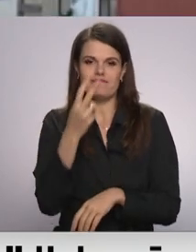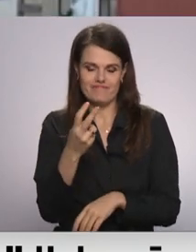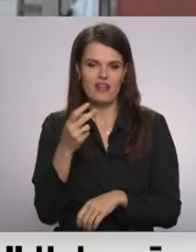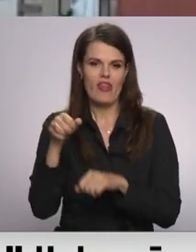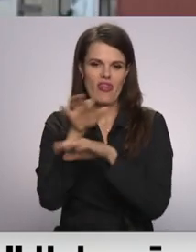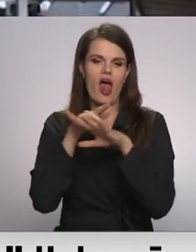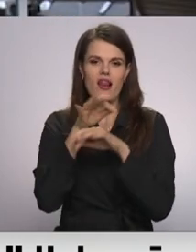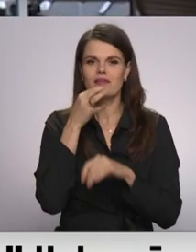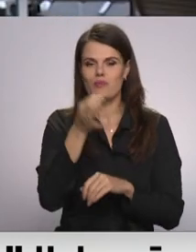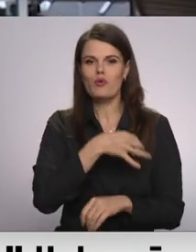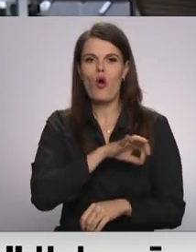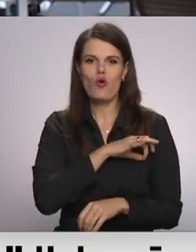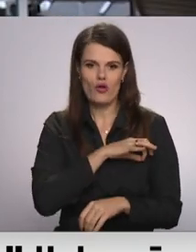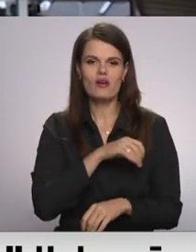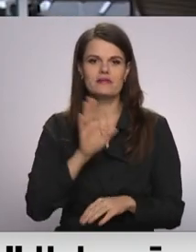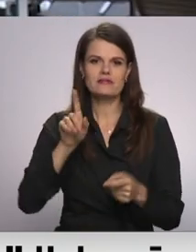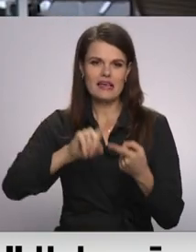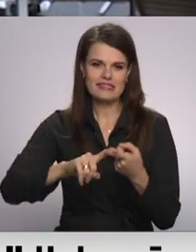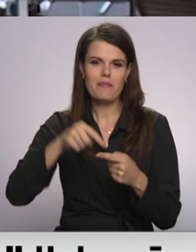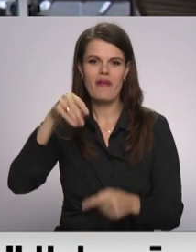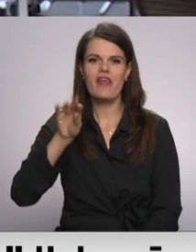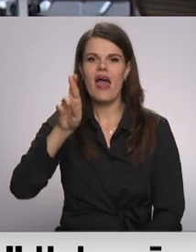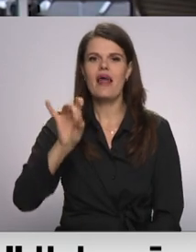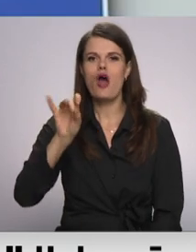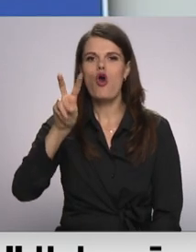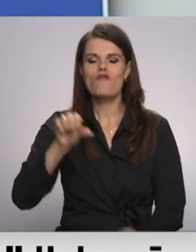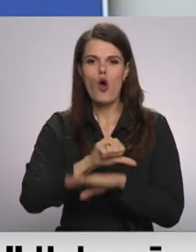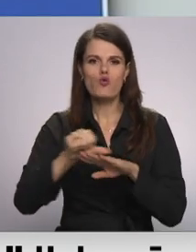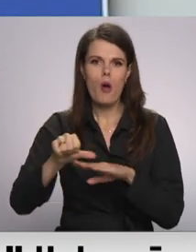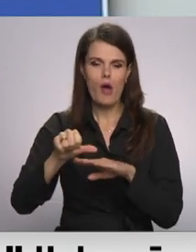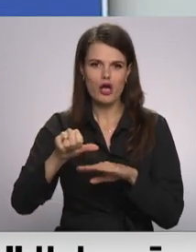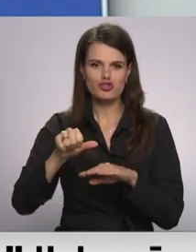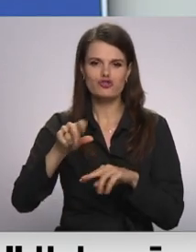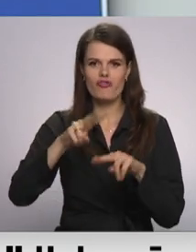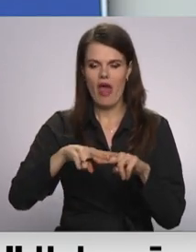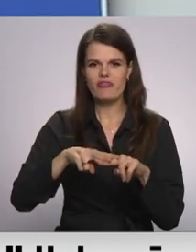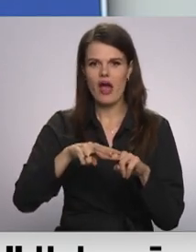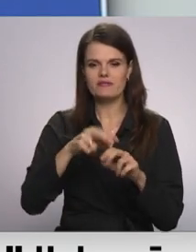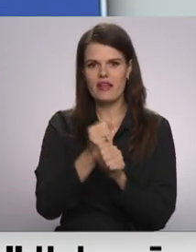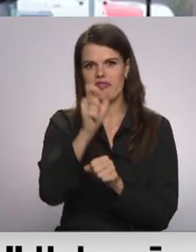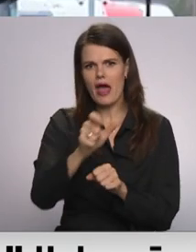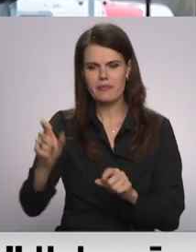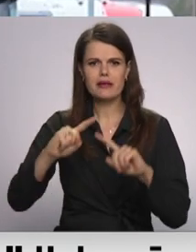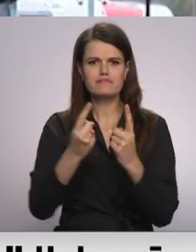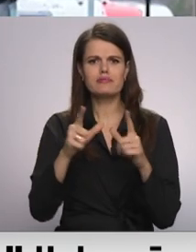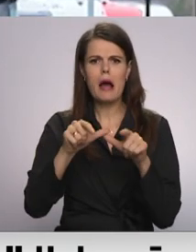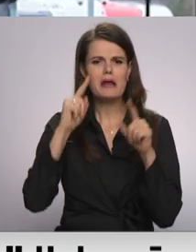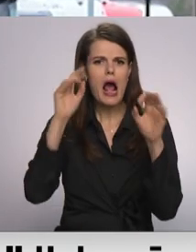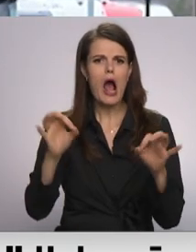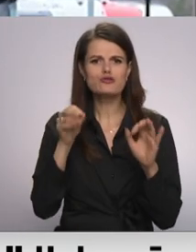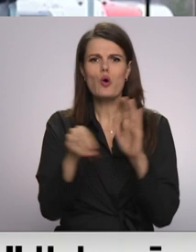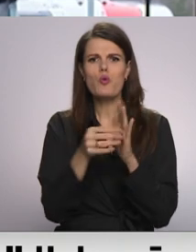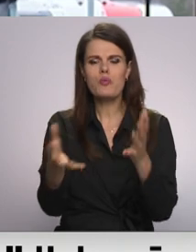apzīmējums prokurori veltīja Terehovas robežu kontrolas punkta darbiniekiem, kurus aizturēja šogad aprīlī aizdomās par kukuļņemšanu.